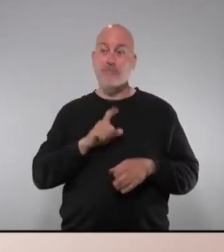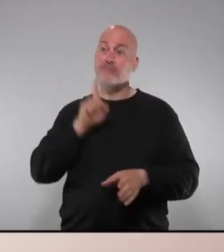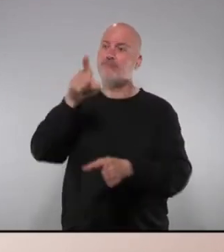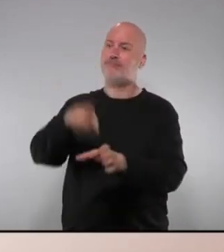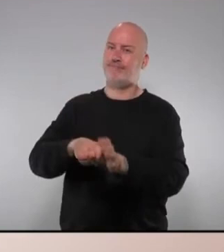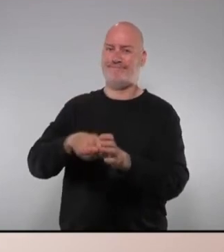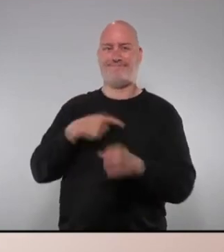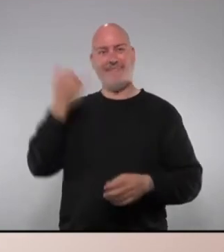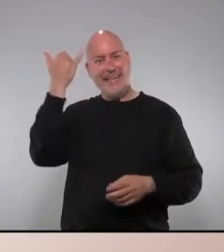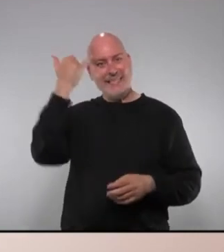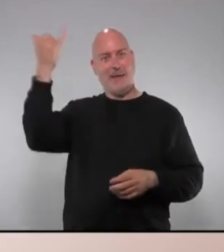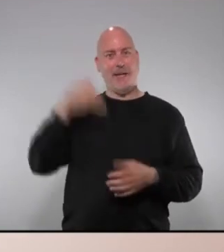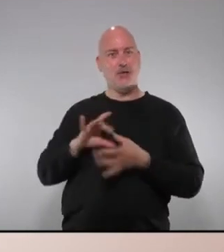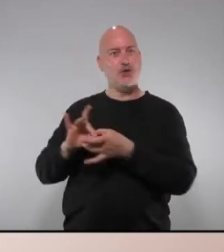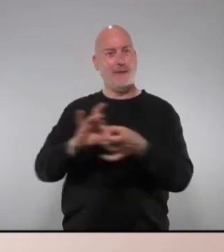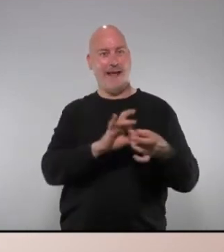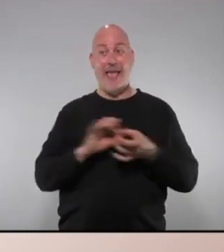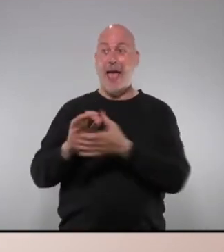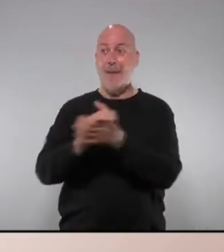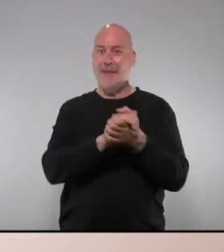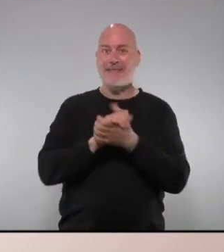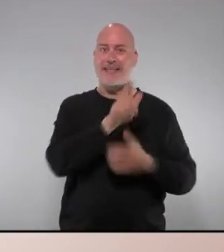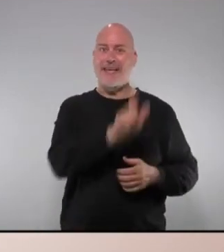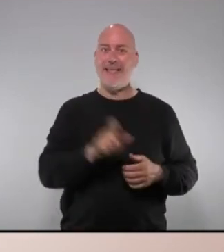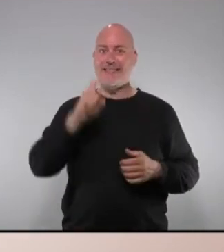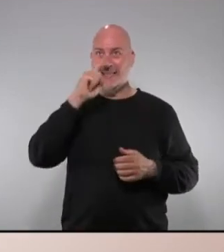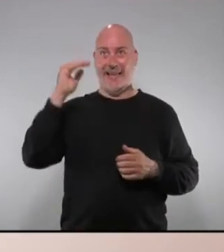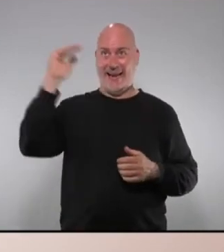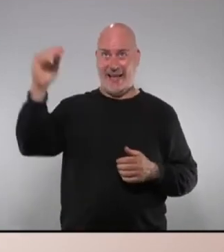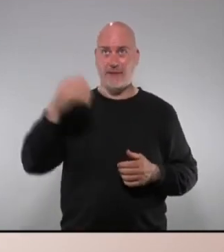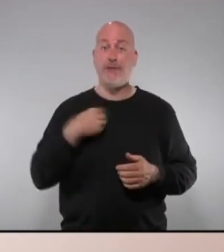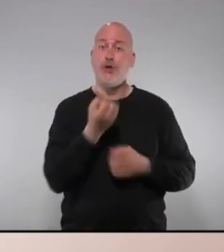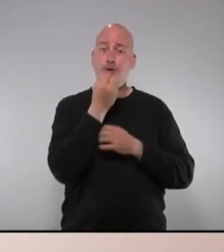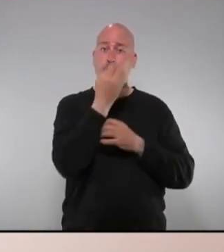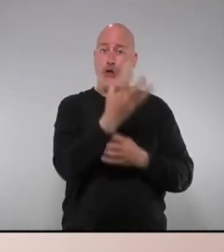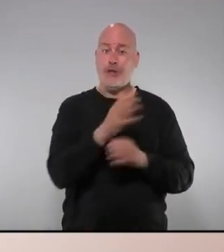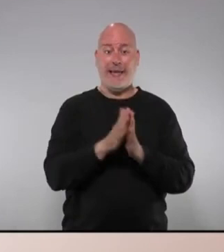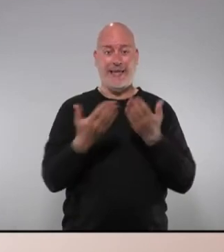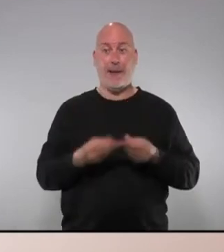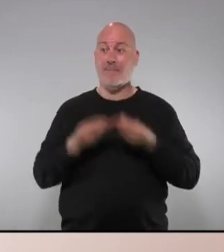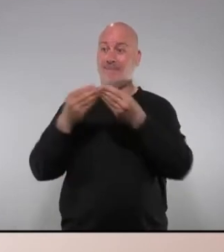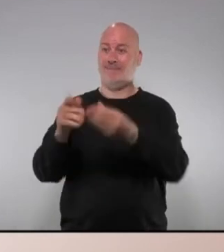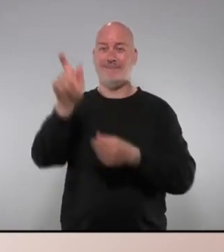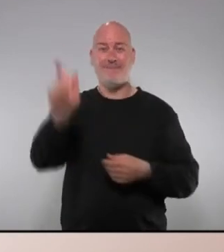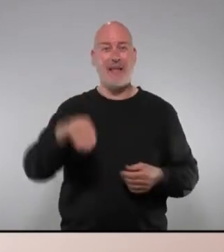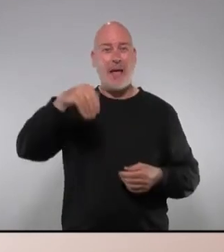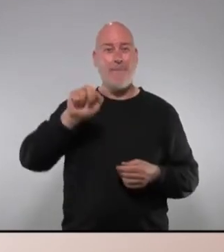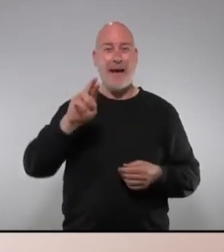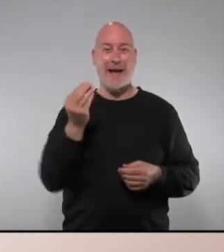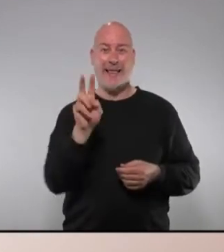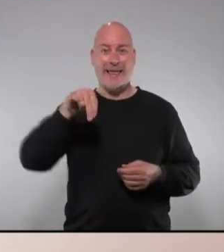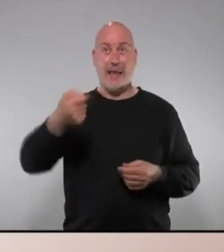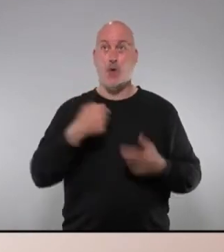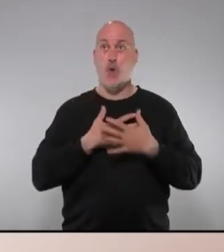solidària de l'associació Amics de la Gent Gran. Fins i tot va llibre una rosa i un llibre a Ramon Marquina que ha estat durant 30 anys voluntari de l